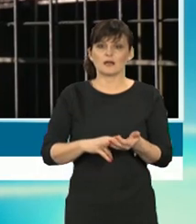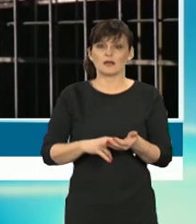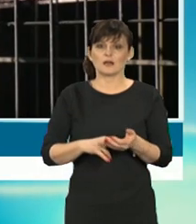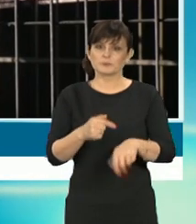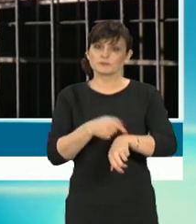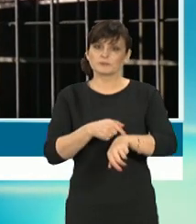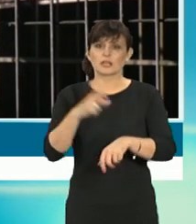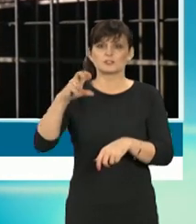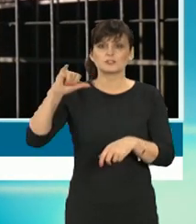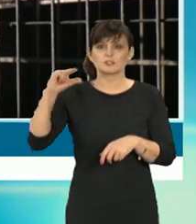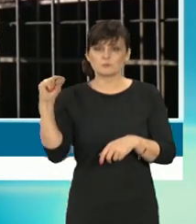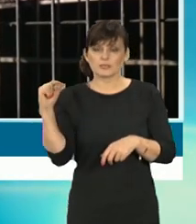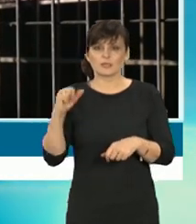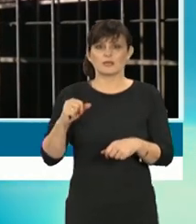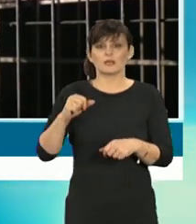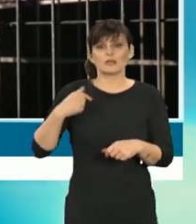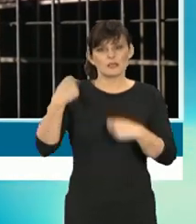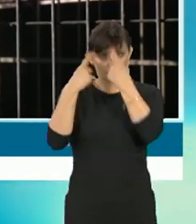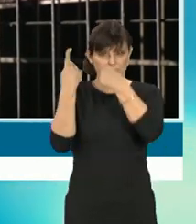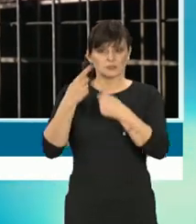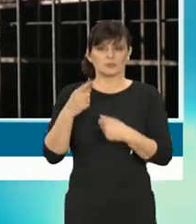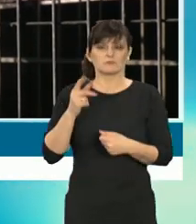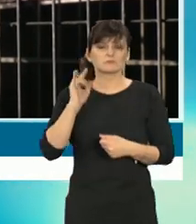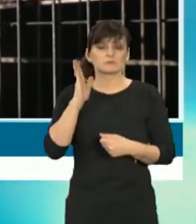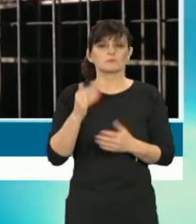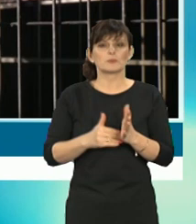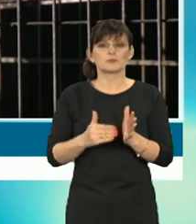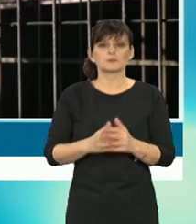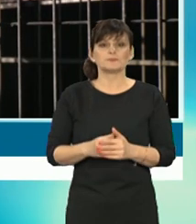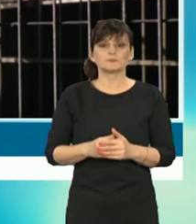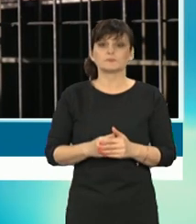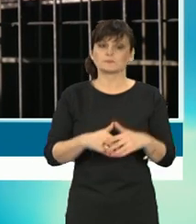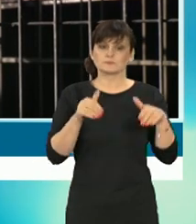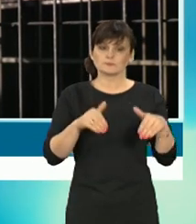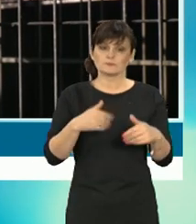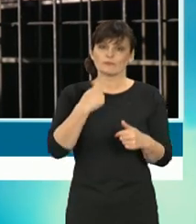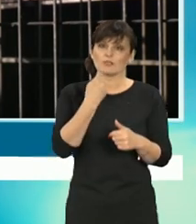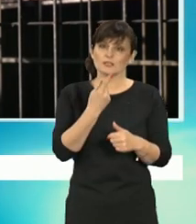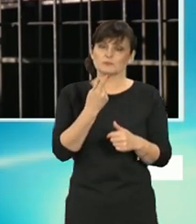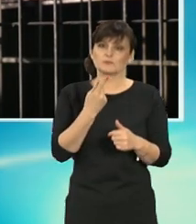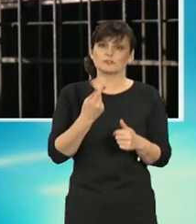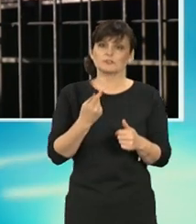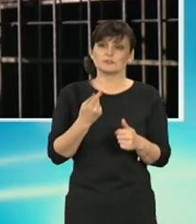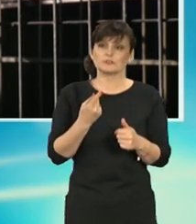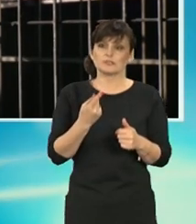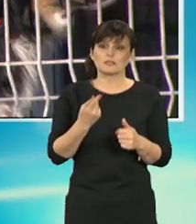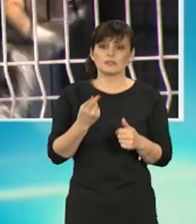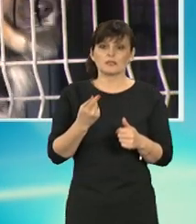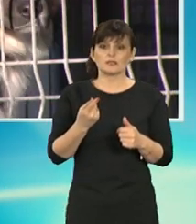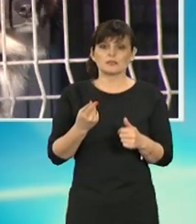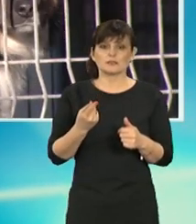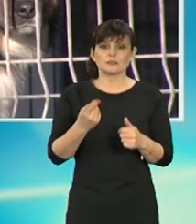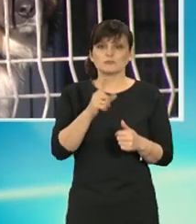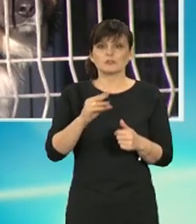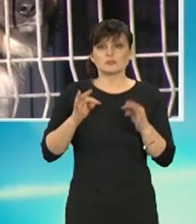takie potrzeby. Myślę, że jak najbardziej, jak najbardziej. Czyli można powiedzieć, bo swego czasu obecnie